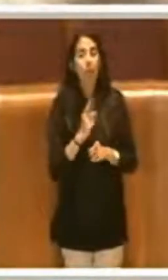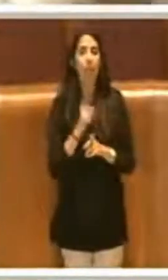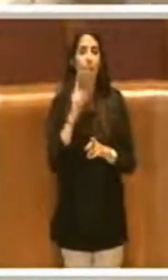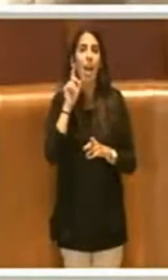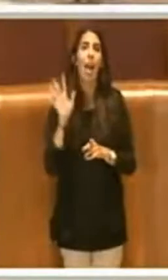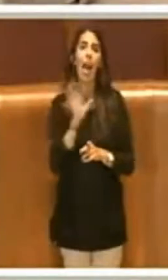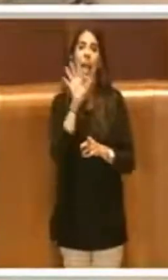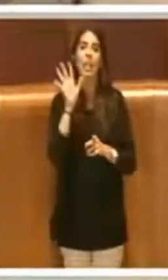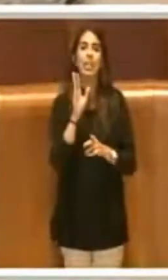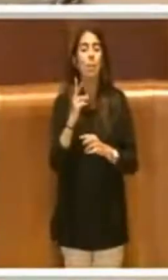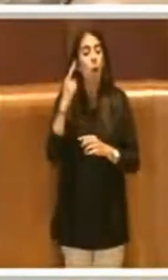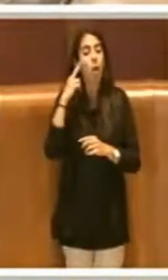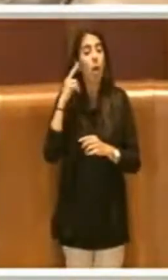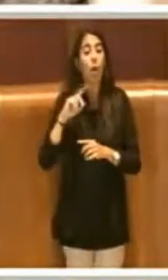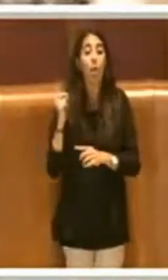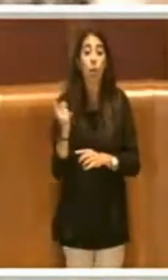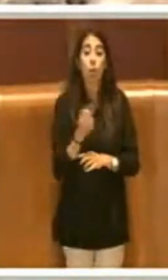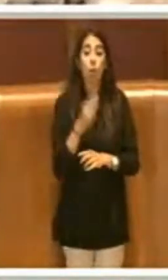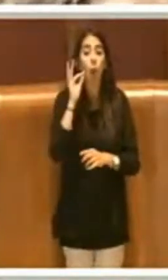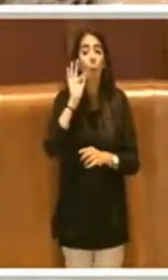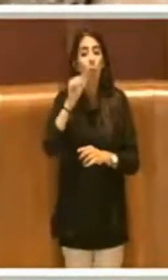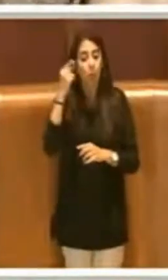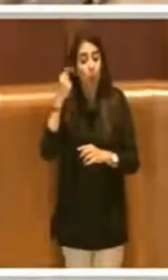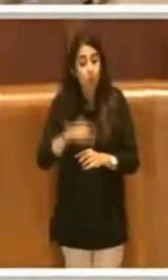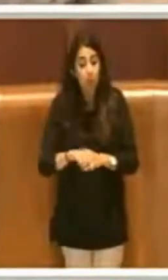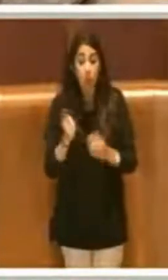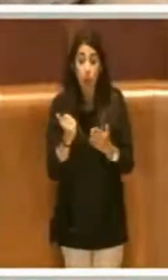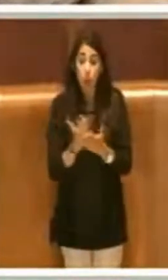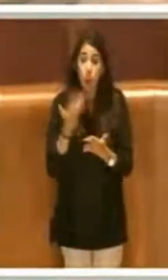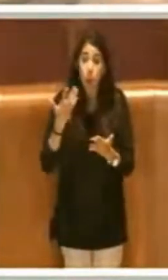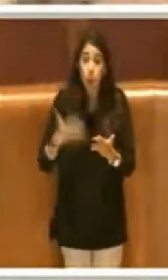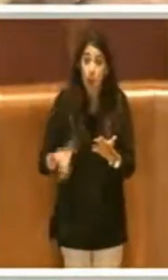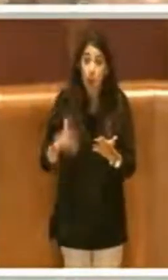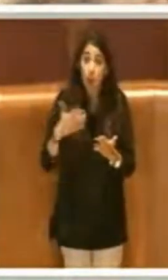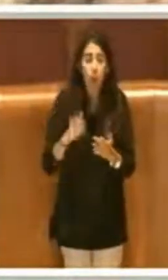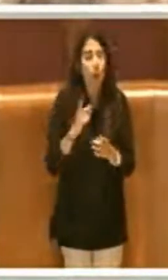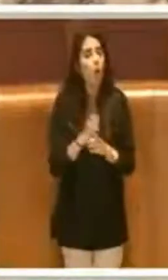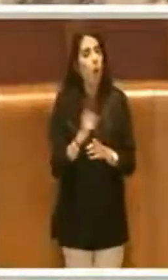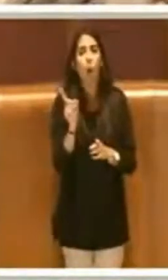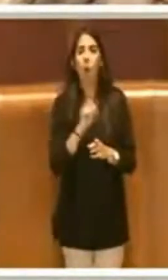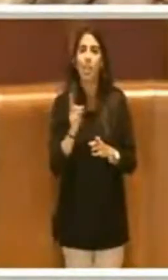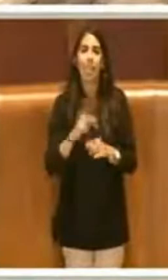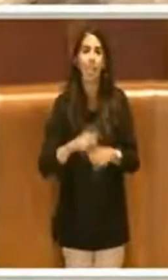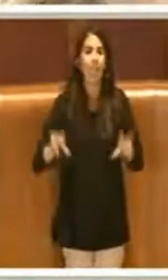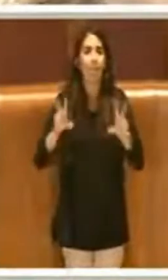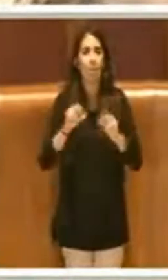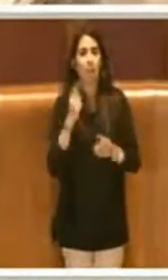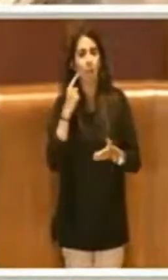si ripeta e soprattutto non si ripeta con la voglia dei giovani di libertà.